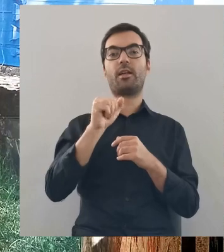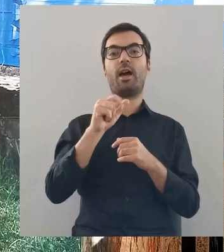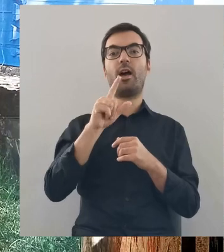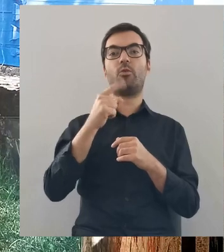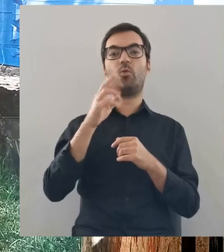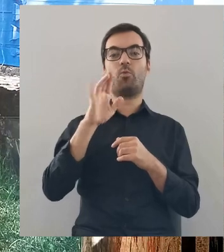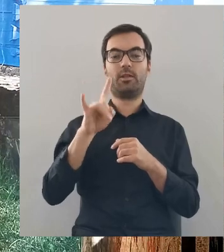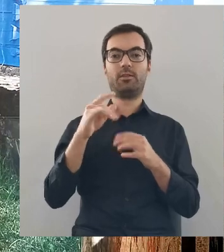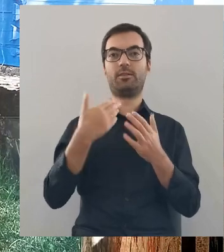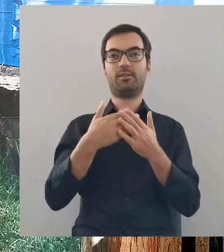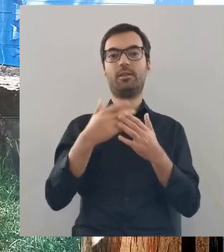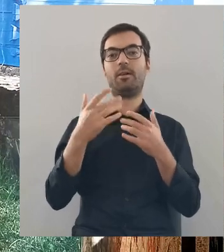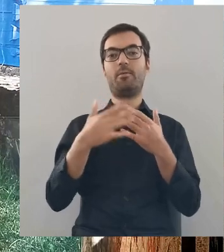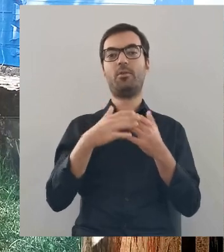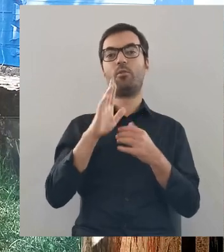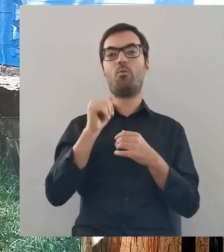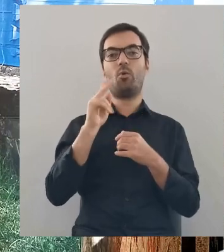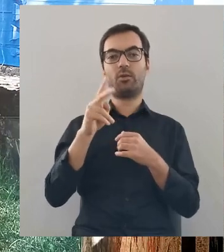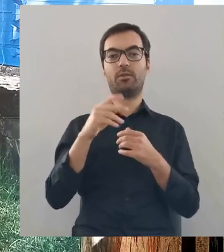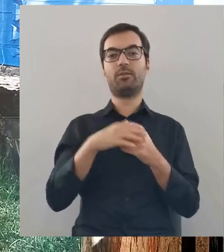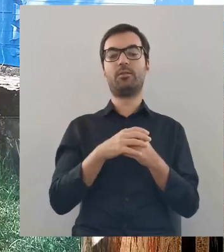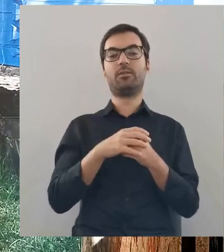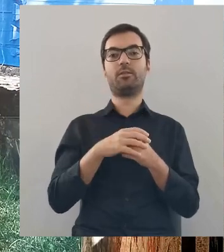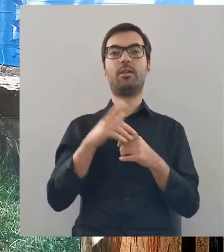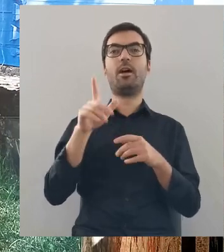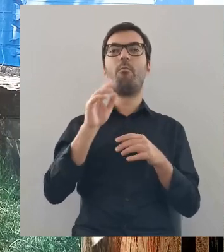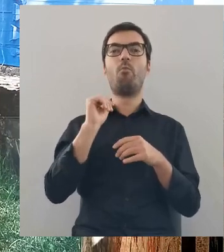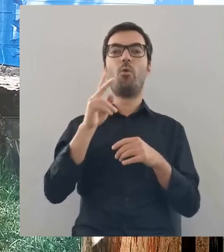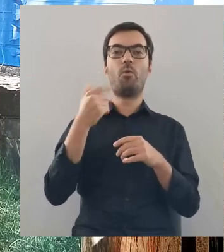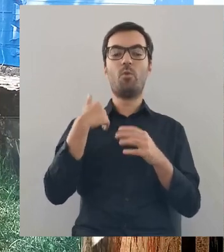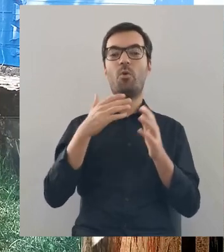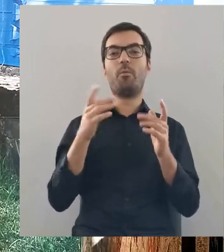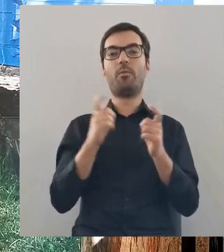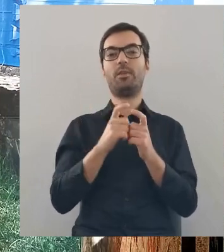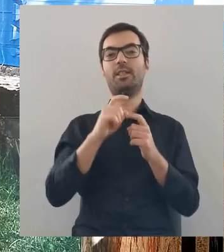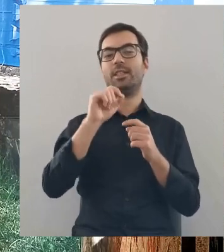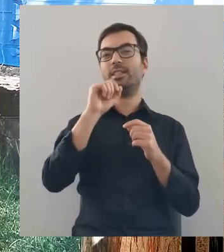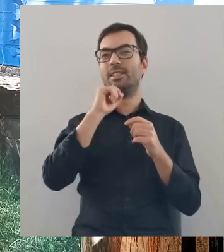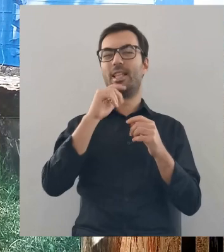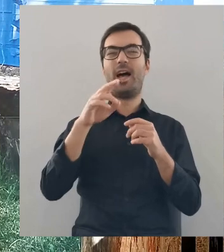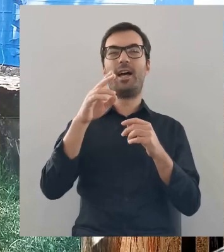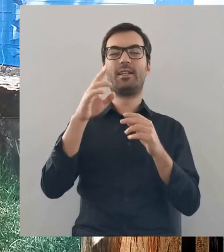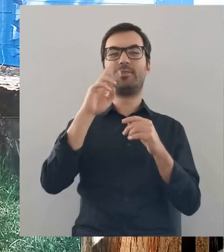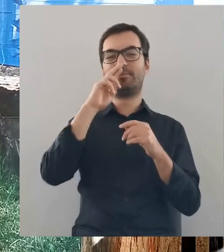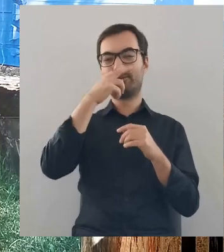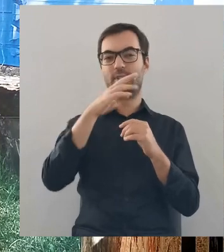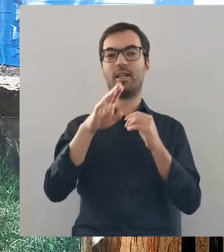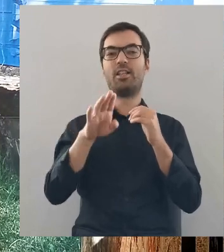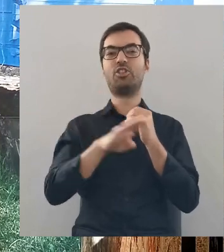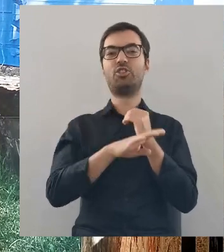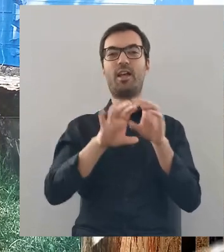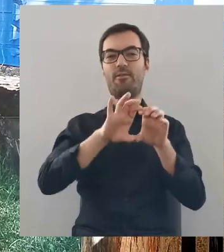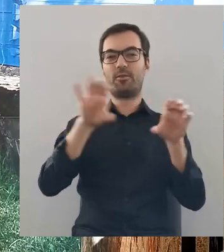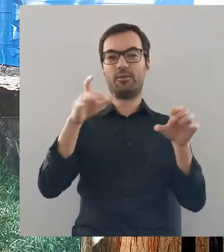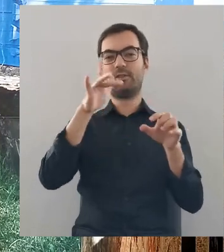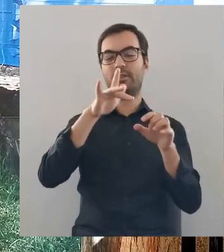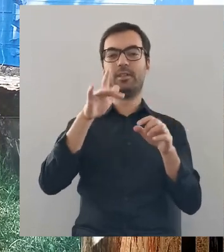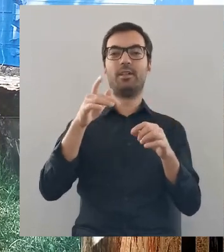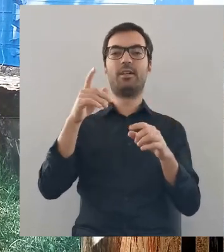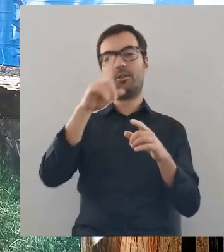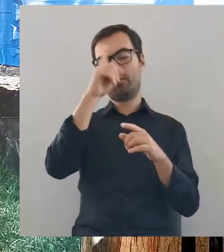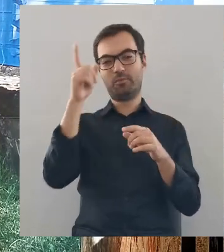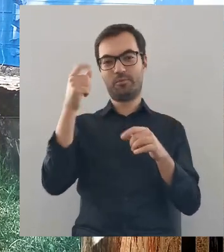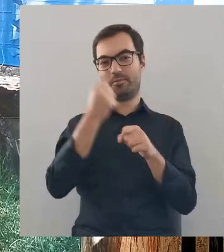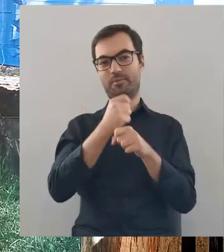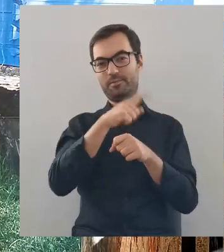kadłuby, dlatego, że to jest blisko Bugu i nad Bugiem były takie spróchniałe kadłuby drzew i w tych kadłubach